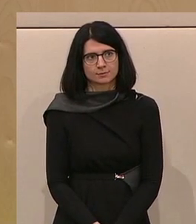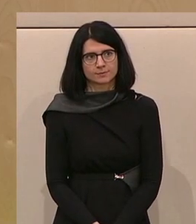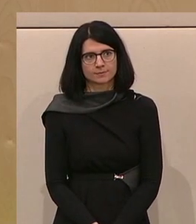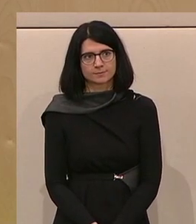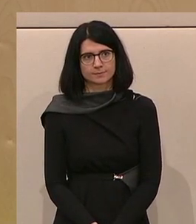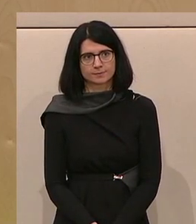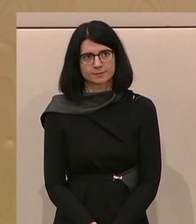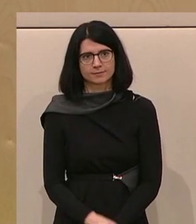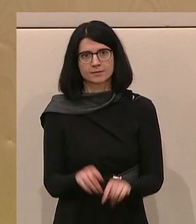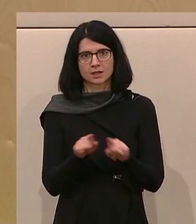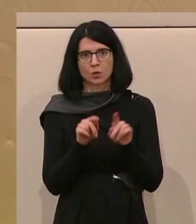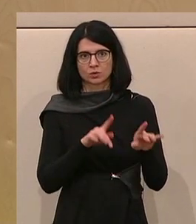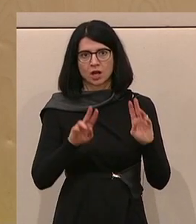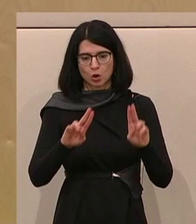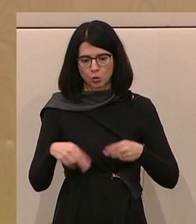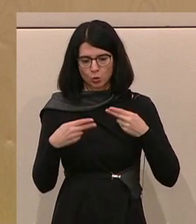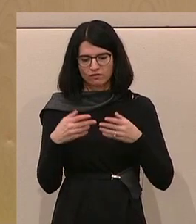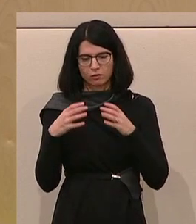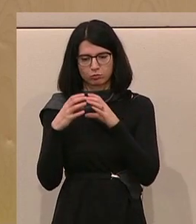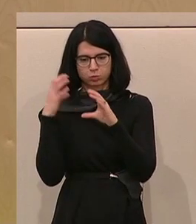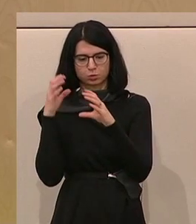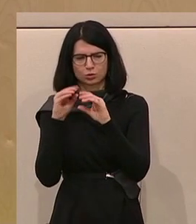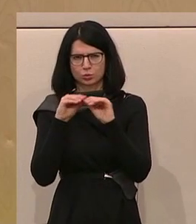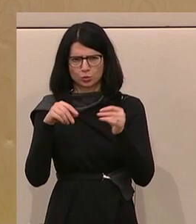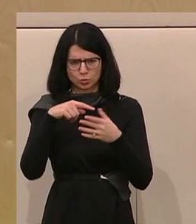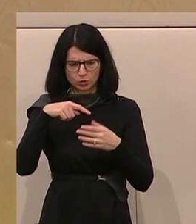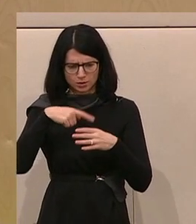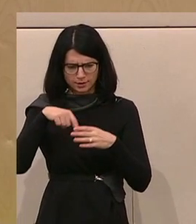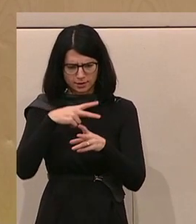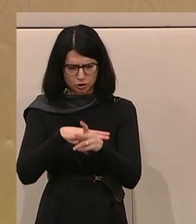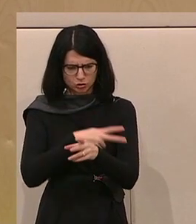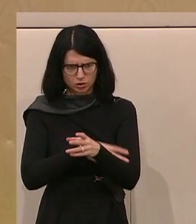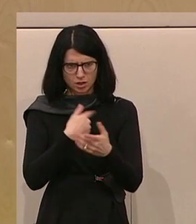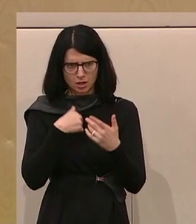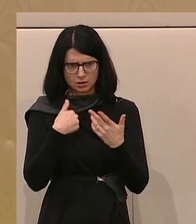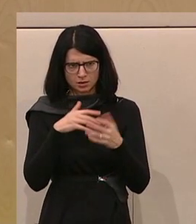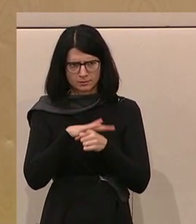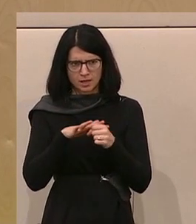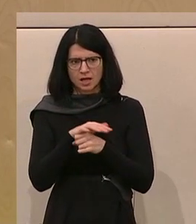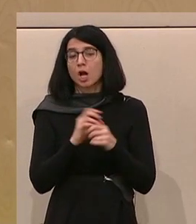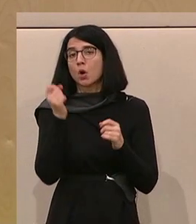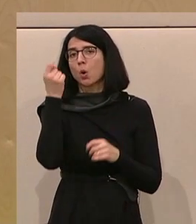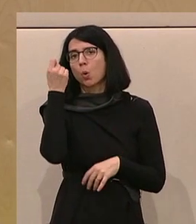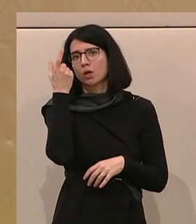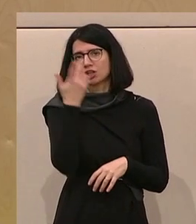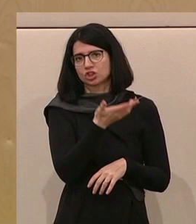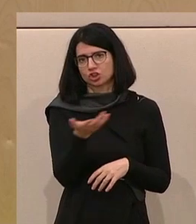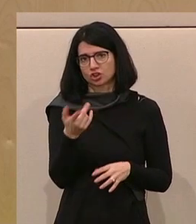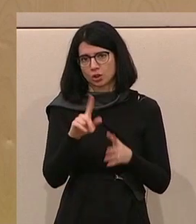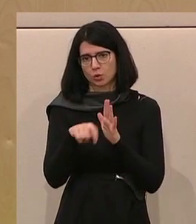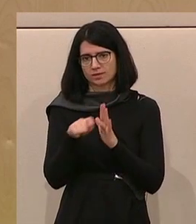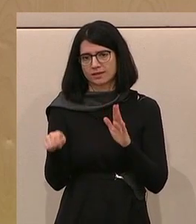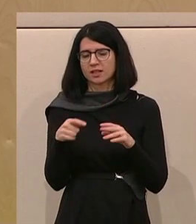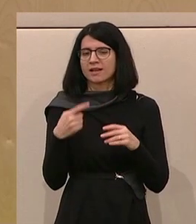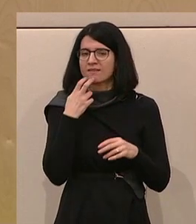Änderung bei den Rufbussen, dass die nur im innerstaatlichen Bereich kommt, ist eigentlich eine logische Konsequenz Wir wollen das